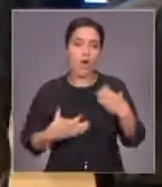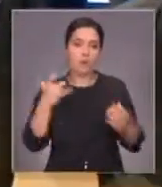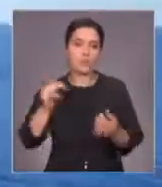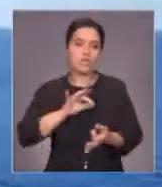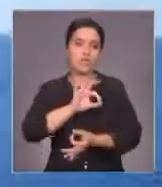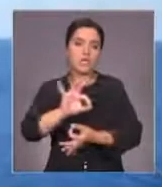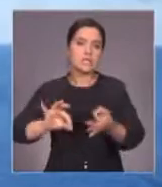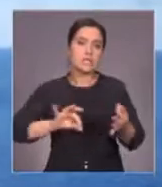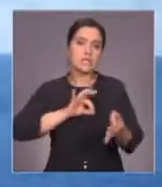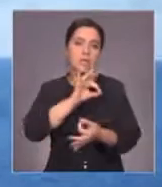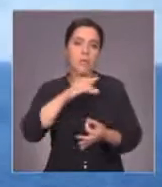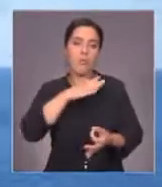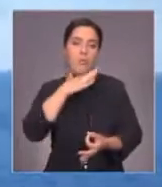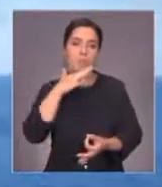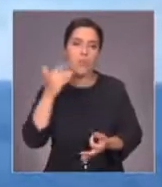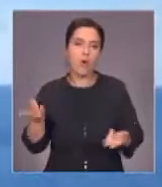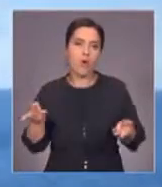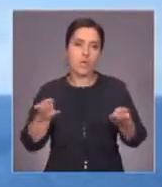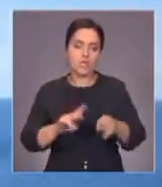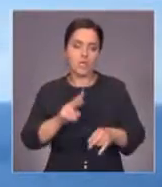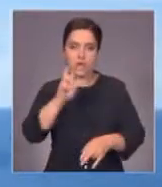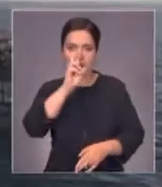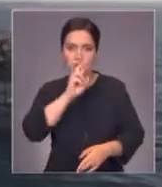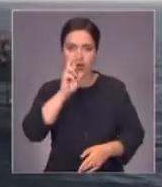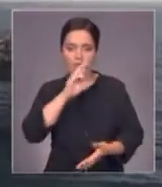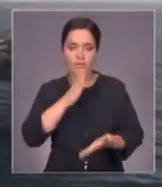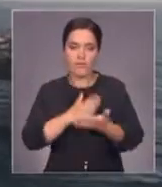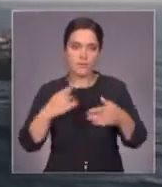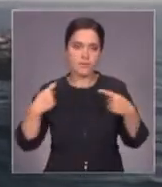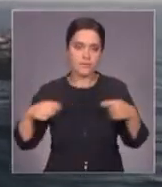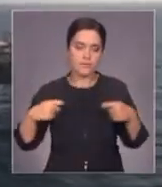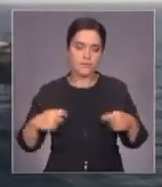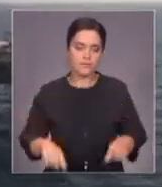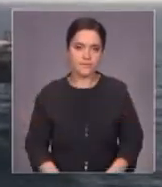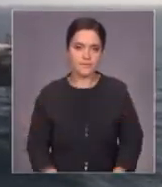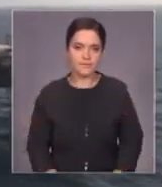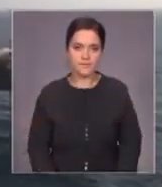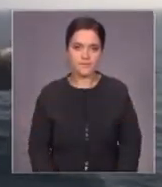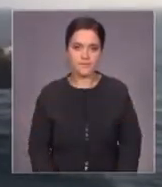произошло на фоне опасений переизбытка предложения на рынке.